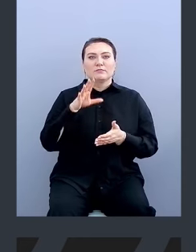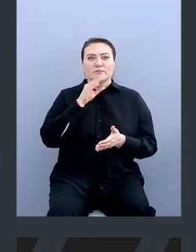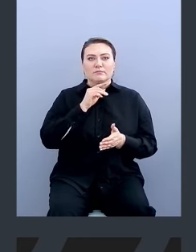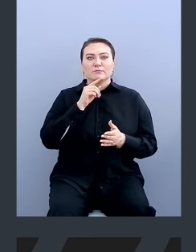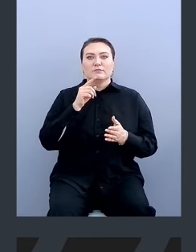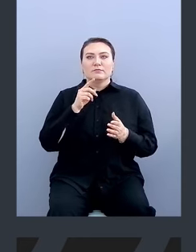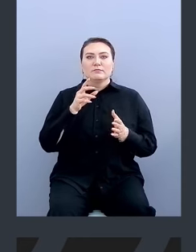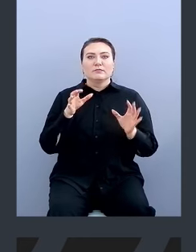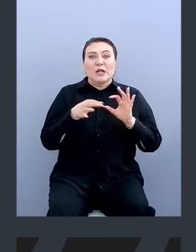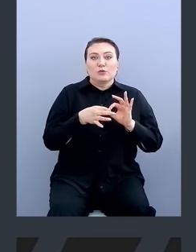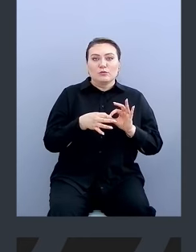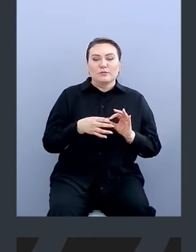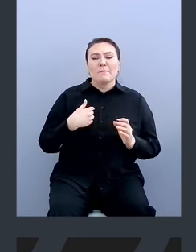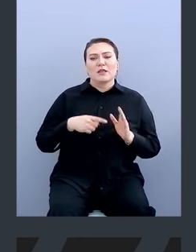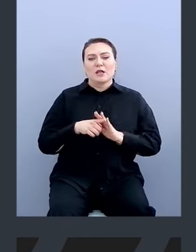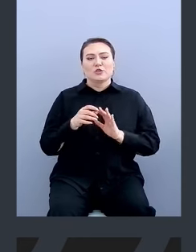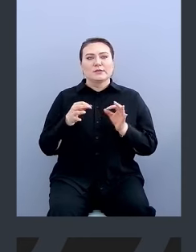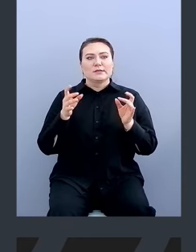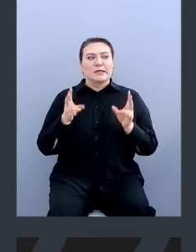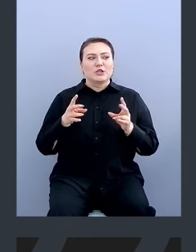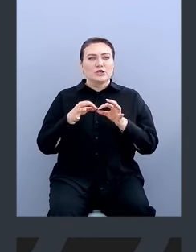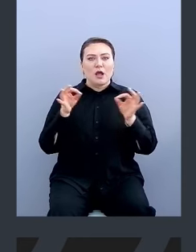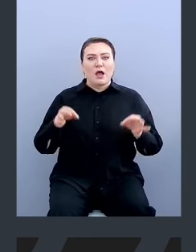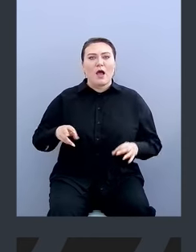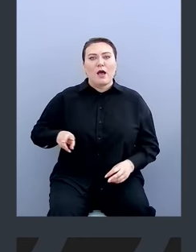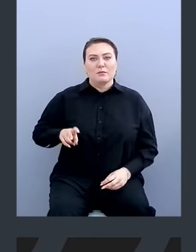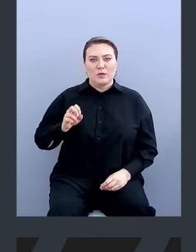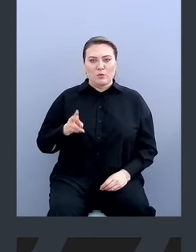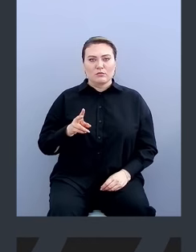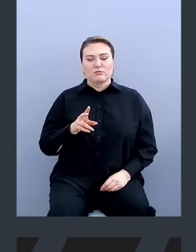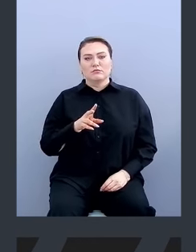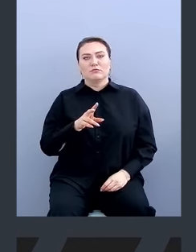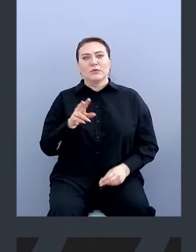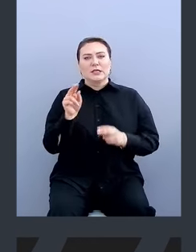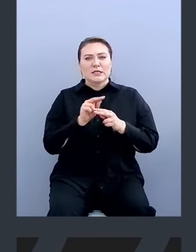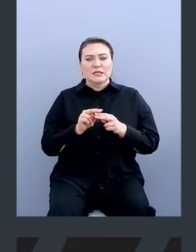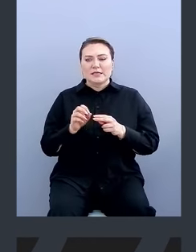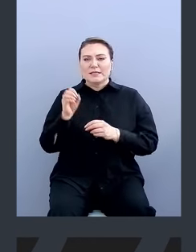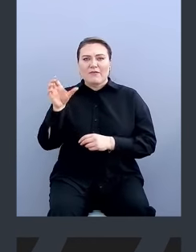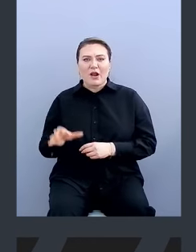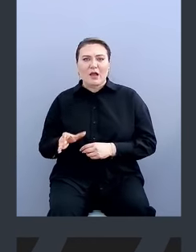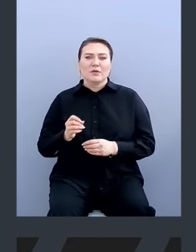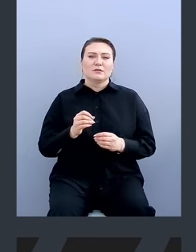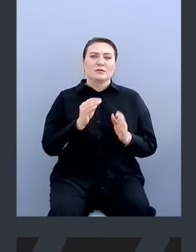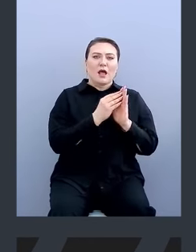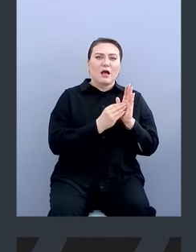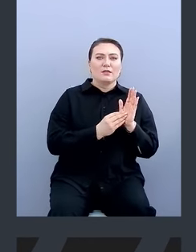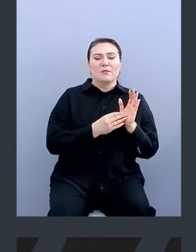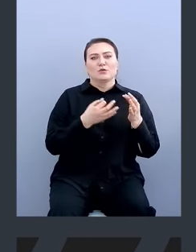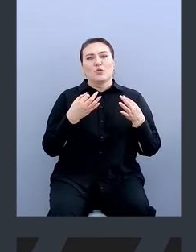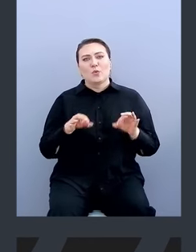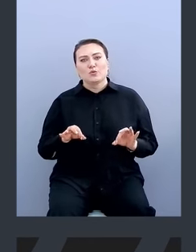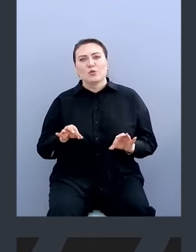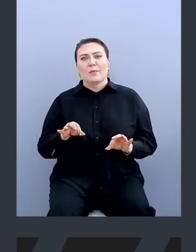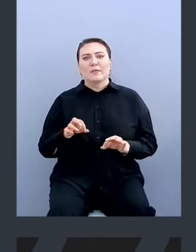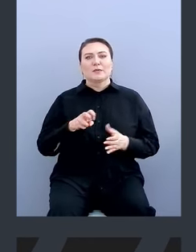Мы начали с критичных админок, то есть там в каких-то критичных операциях, управление серваками, работа с данными, какими-то доступами и так далее.